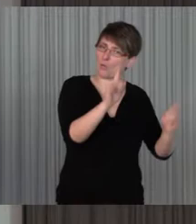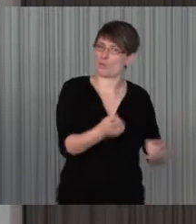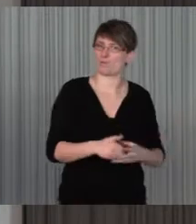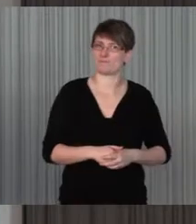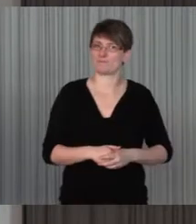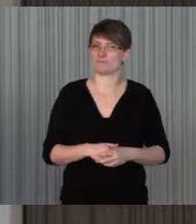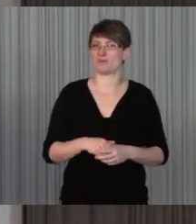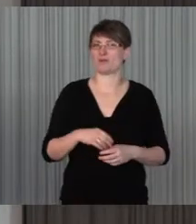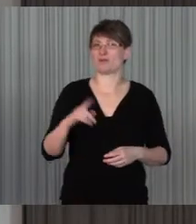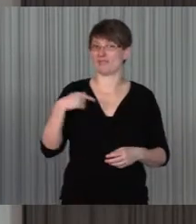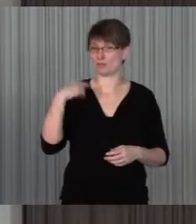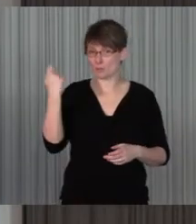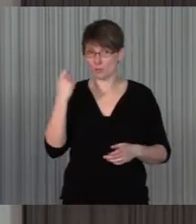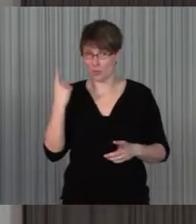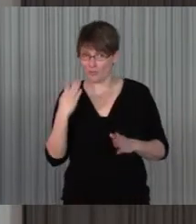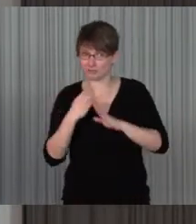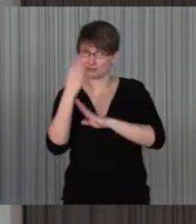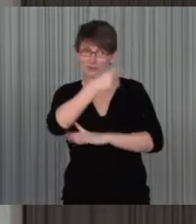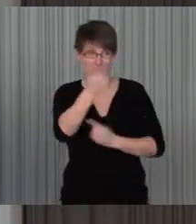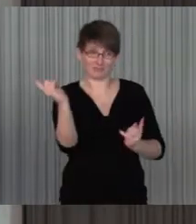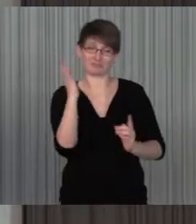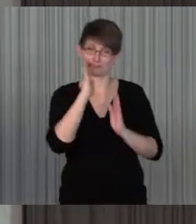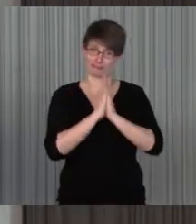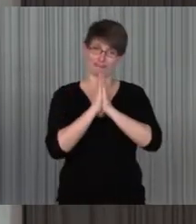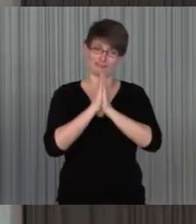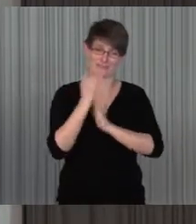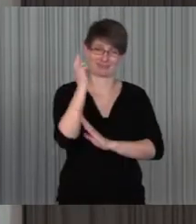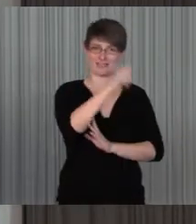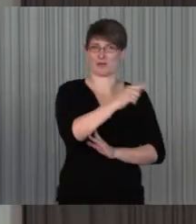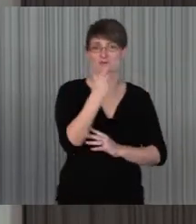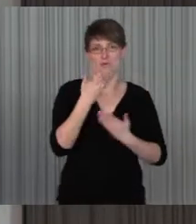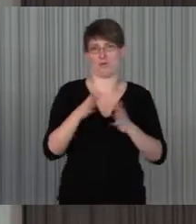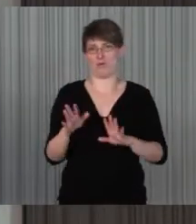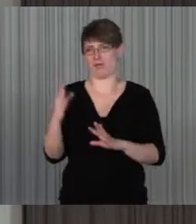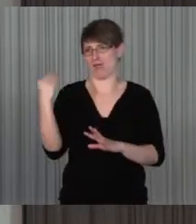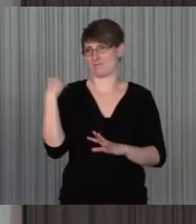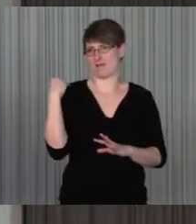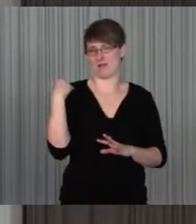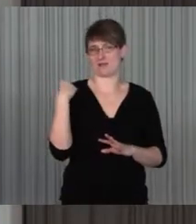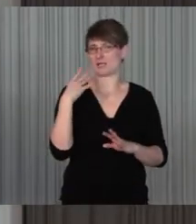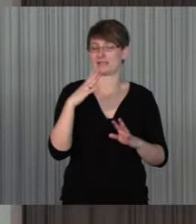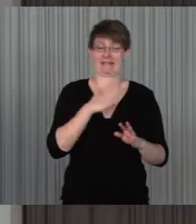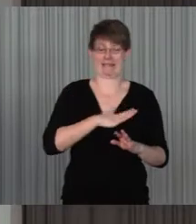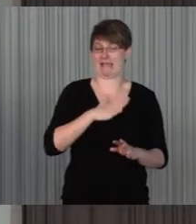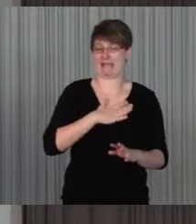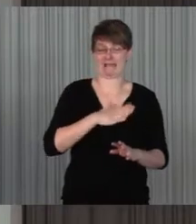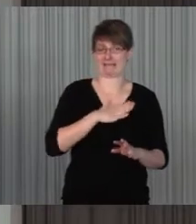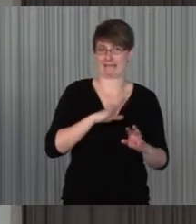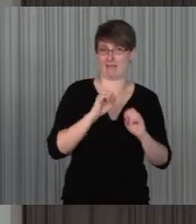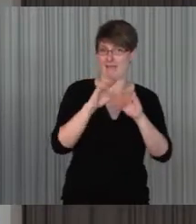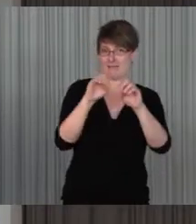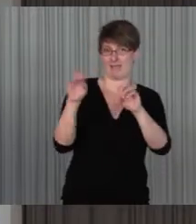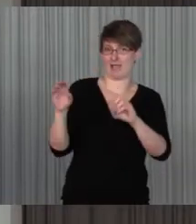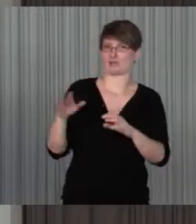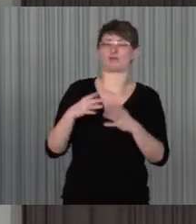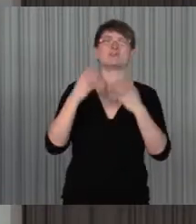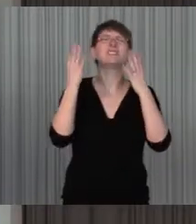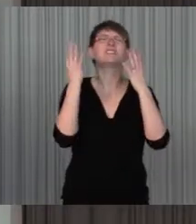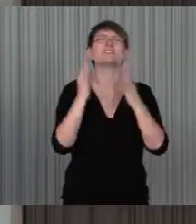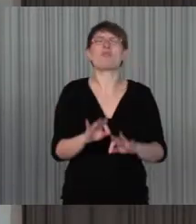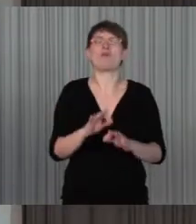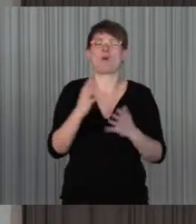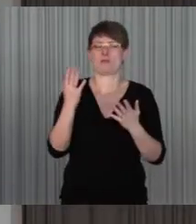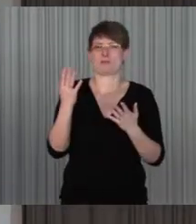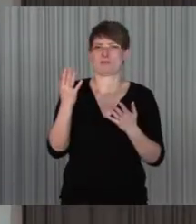nach Düsseldorf kommen gehen, Sie bringen mal hin, ist sozusagen, wir sind erst auch für Sie offen, wenn Sie sich anmelden, erklären Sie uns alles sehr, sehr gerne und man merkt sofort,